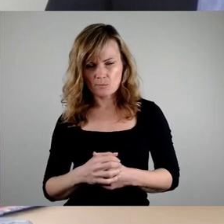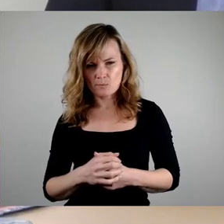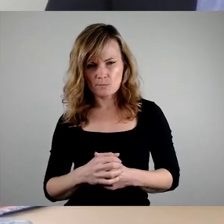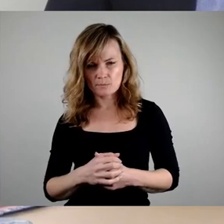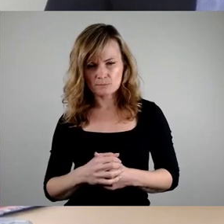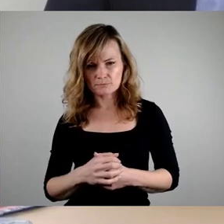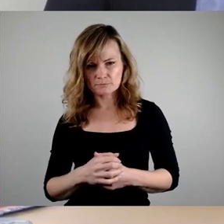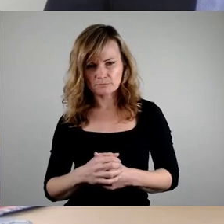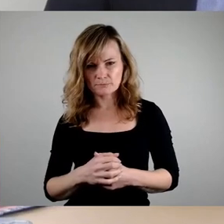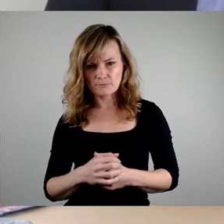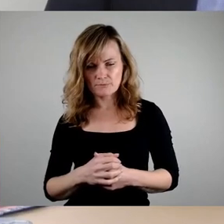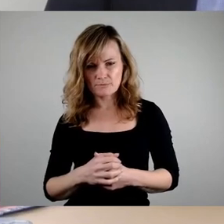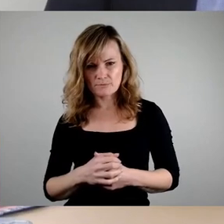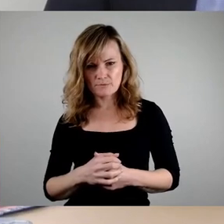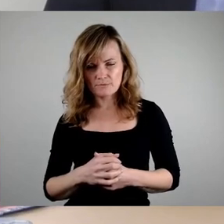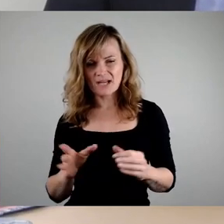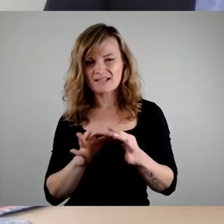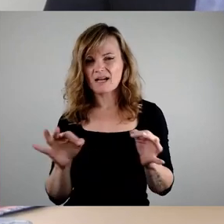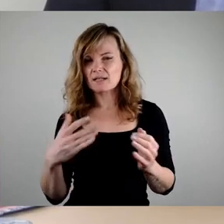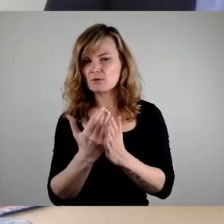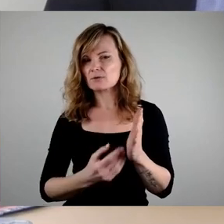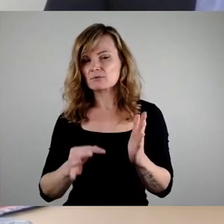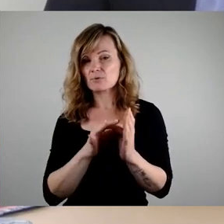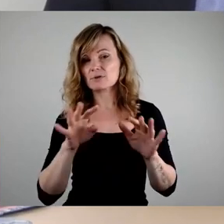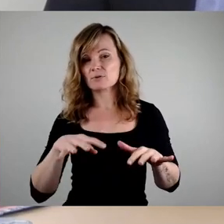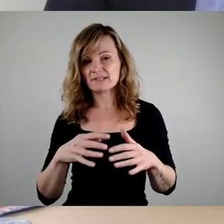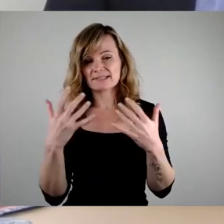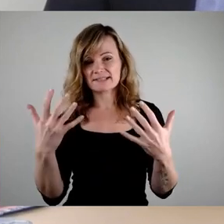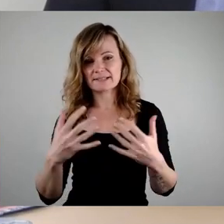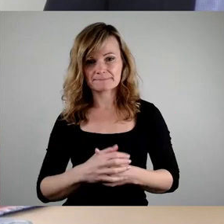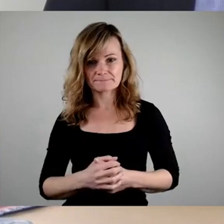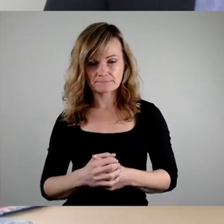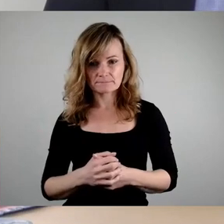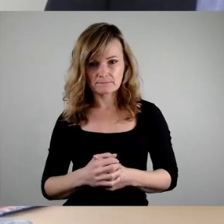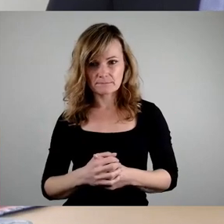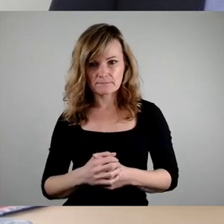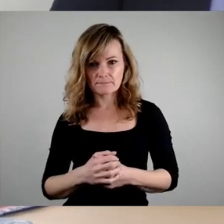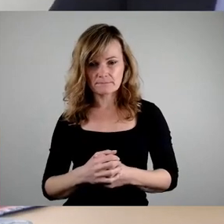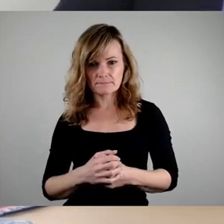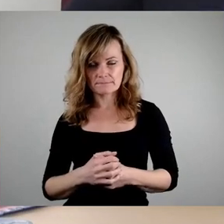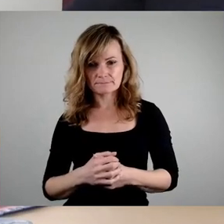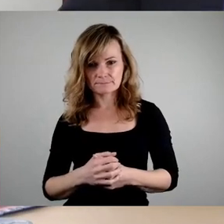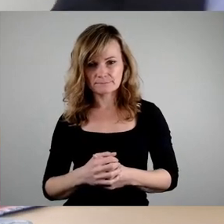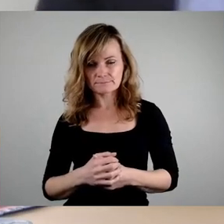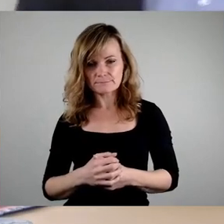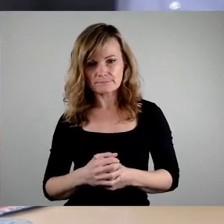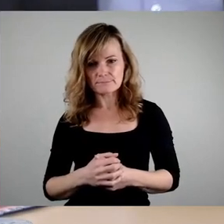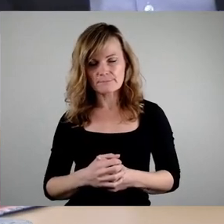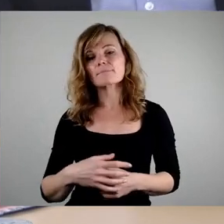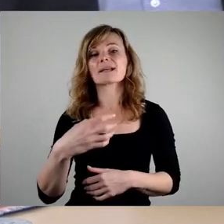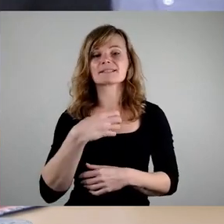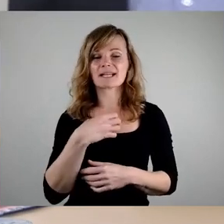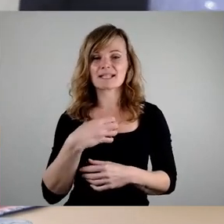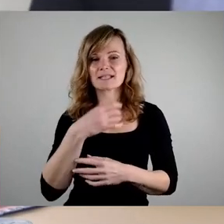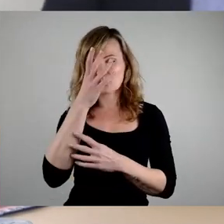und sind beim Tagesordnungspunkt 19, 10, Vermüllung von Dresdens Grünflächenstoppen. Hier ist